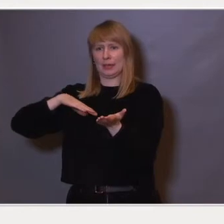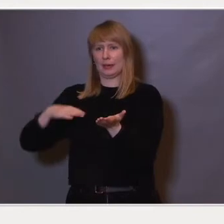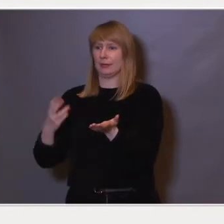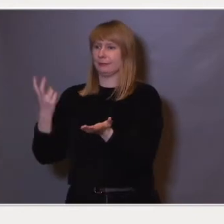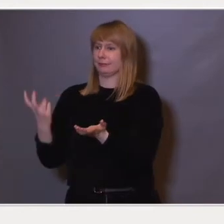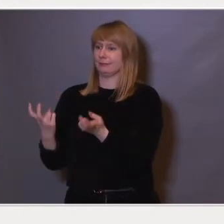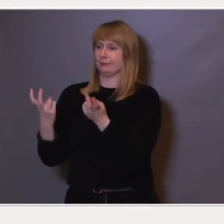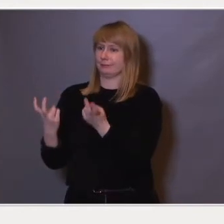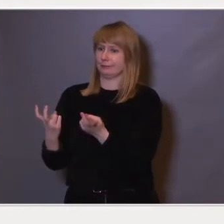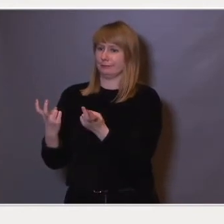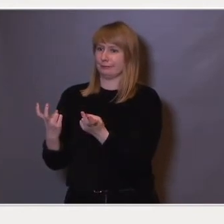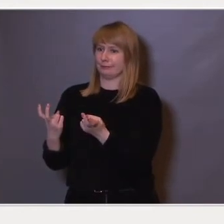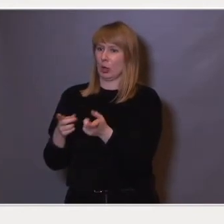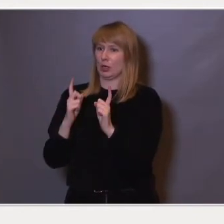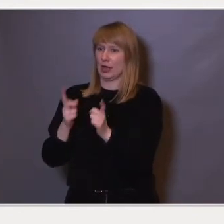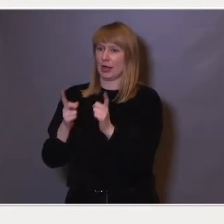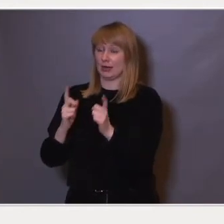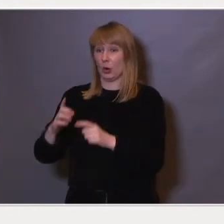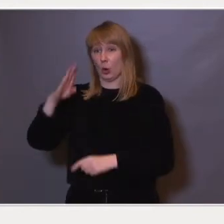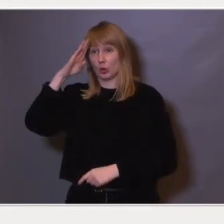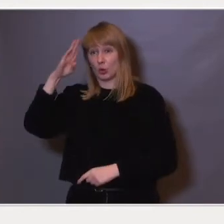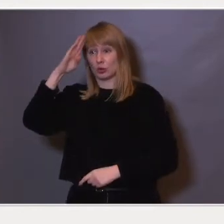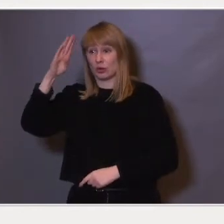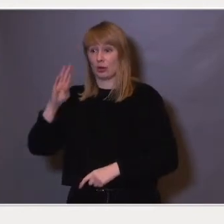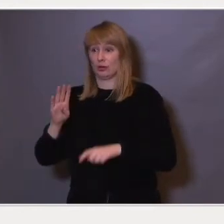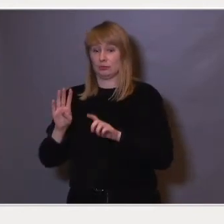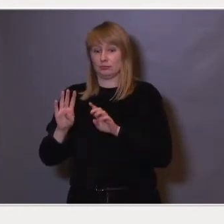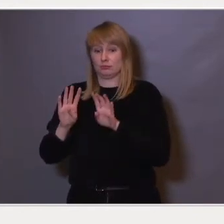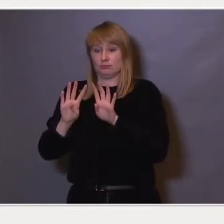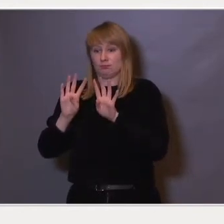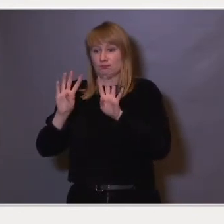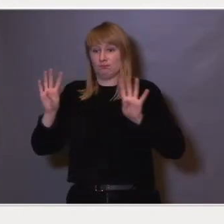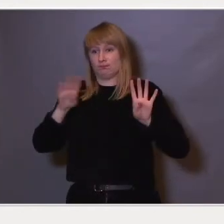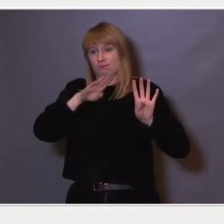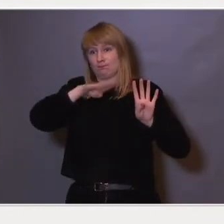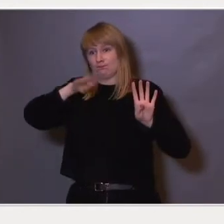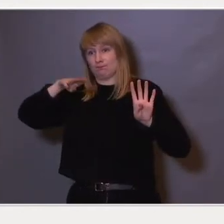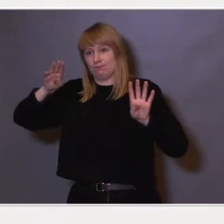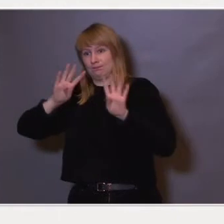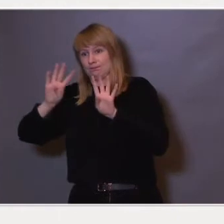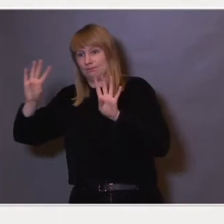pent ved siden av læreren, og gutter i ganske mange ulike størrelser.